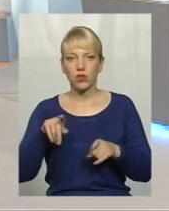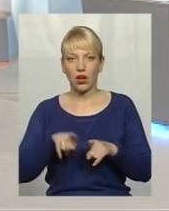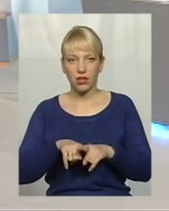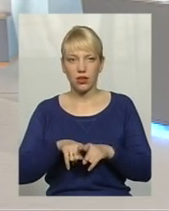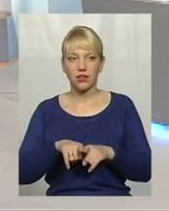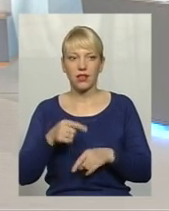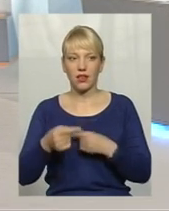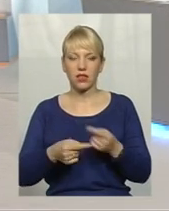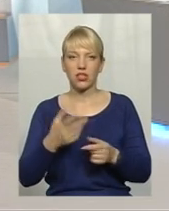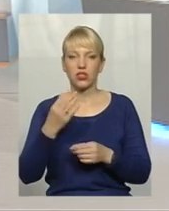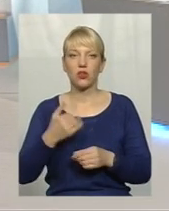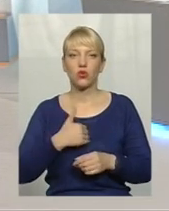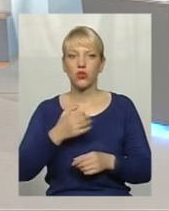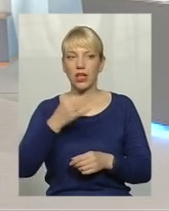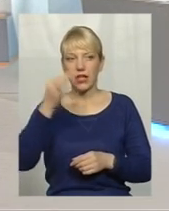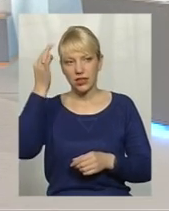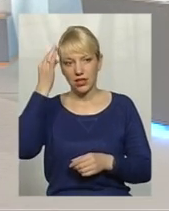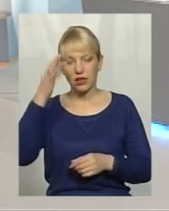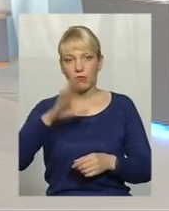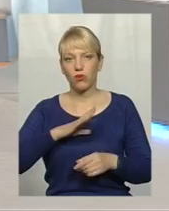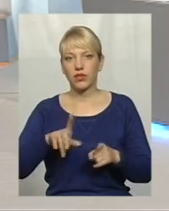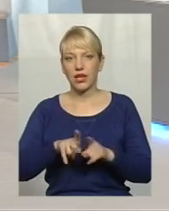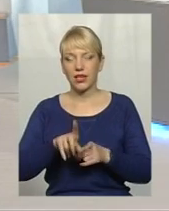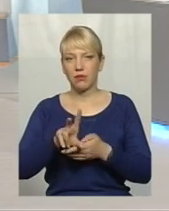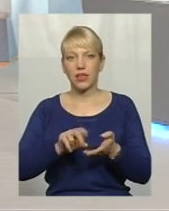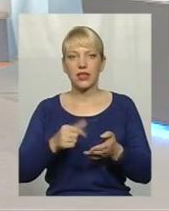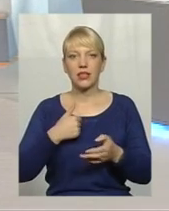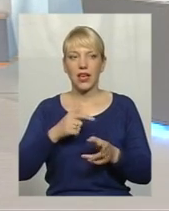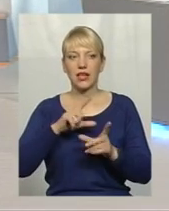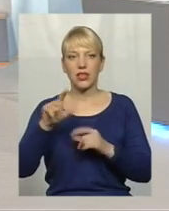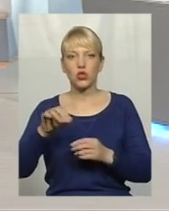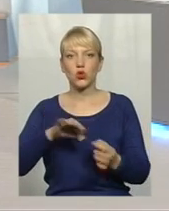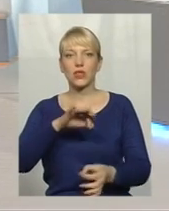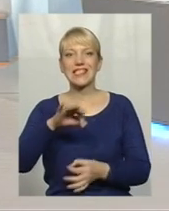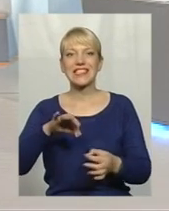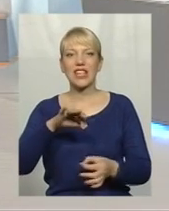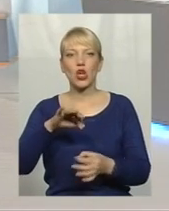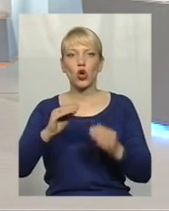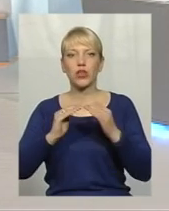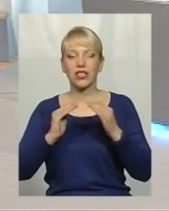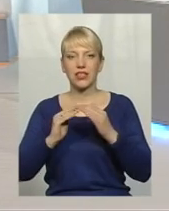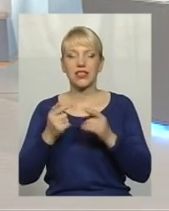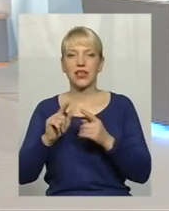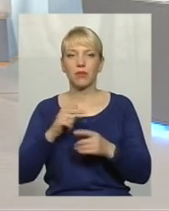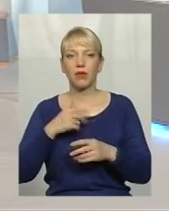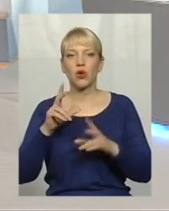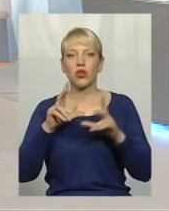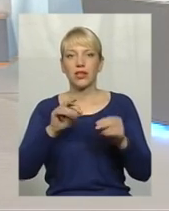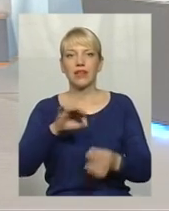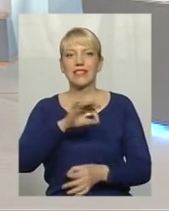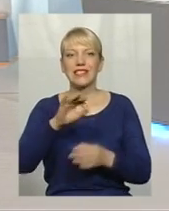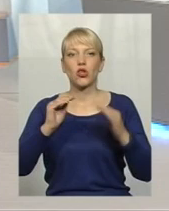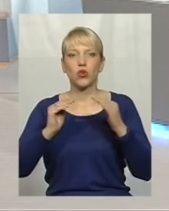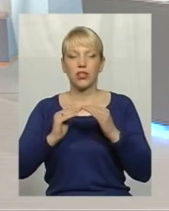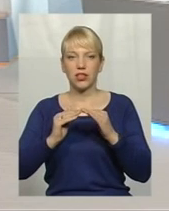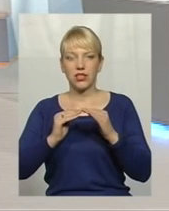Знаєте, навіть хочу згадати, такий був приклад, бо я ще їжджу і в Сиротинець разом із нашими волонтерами, і ось ми поїхали в Сиротинець,